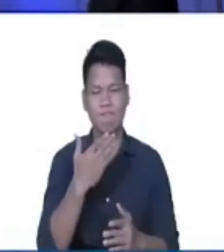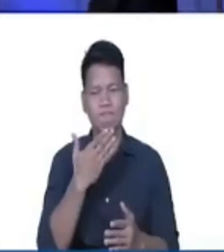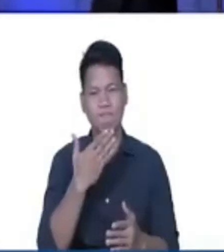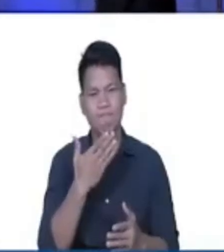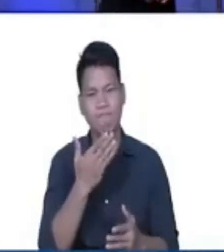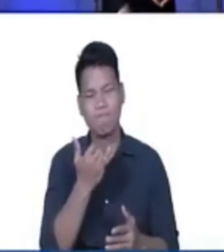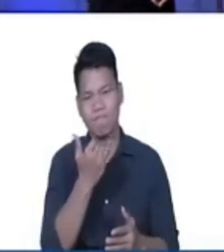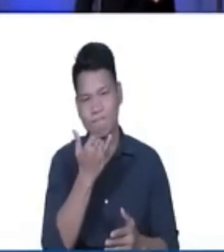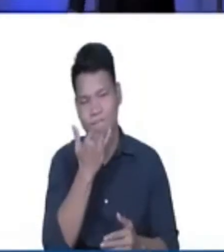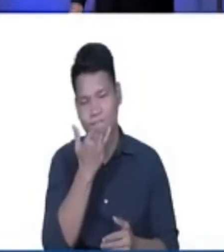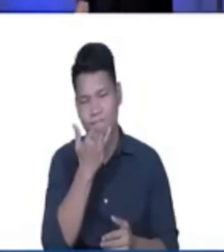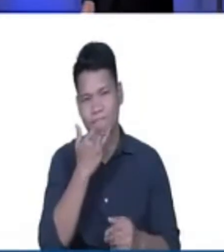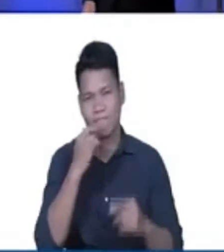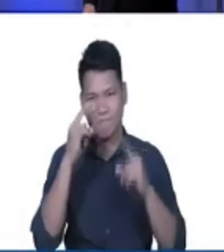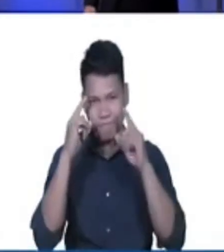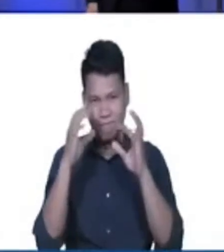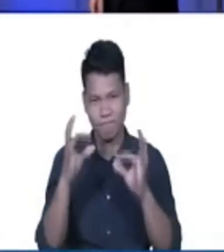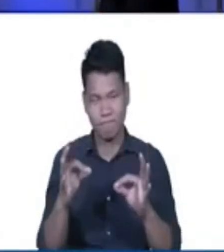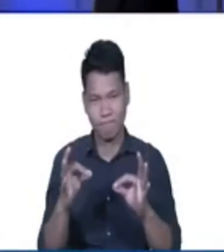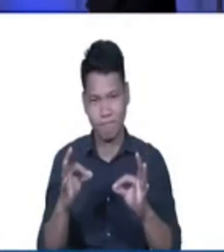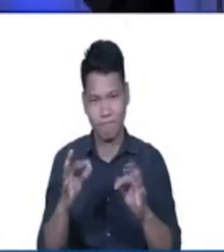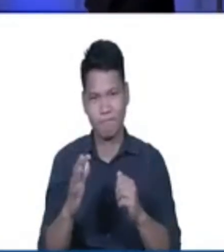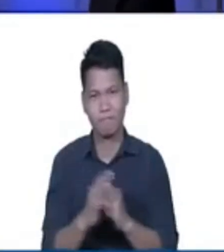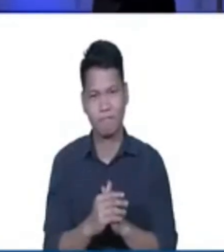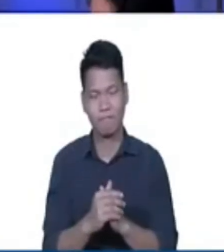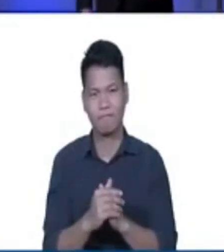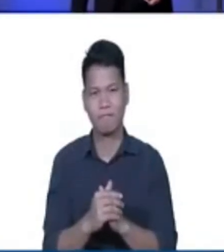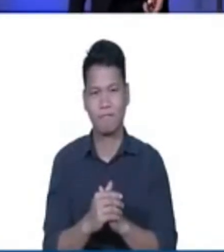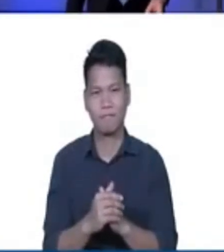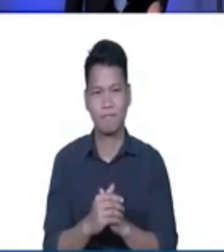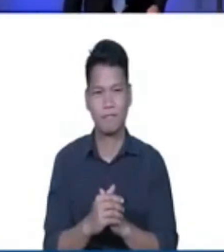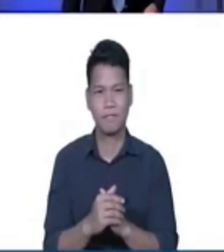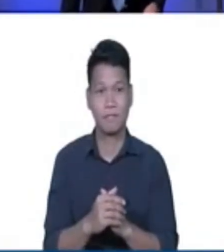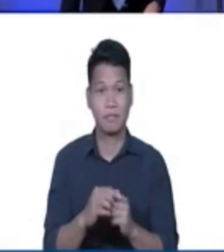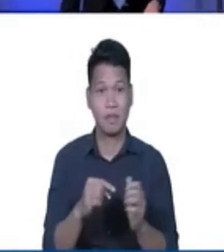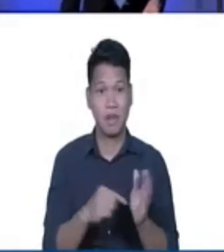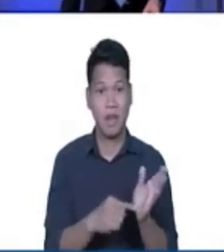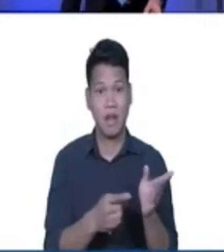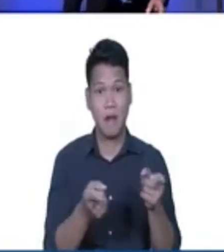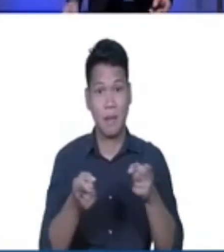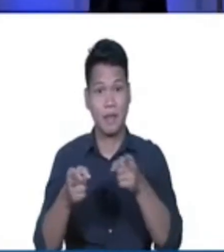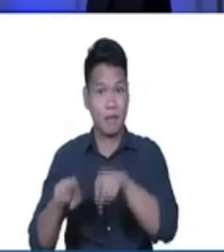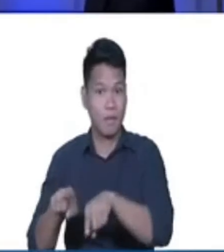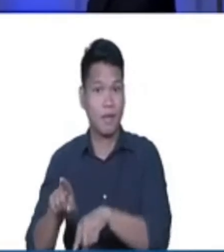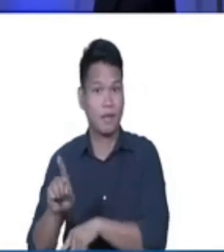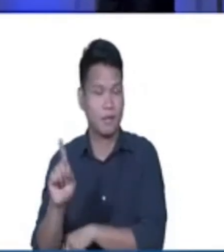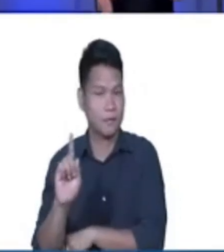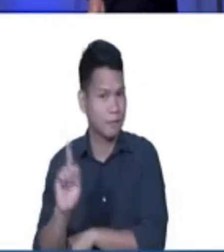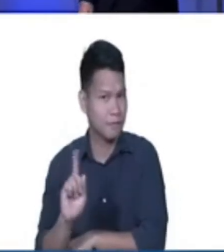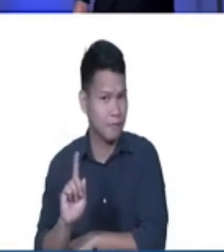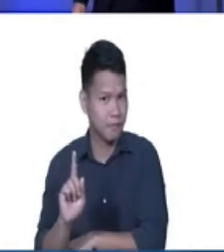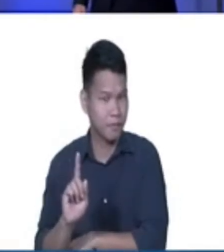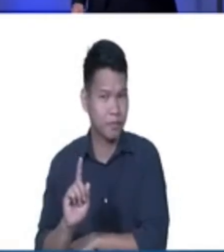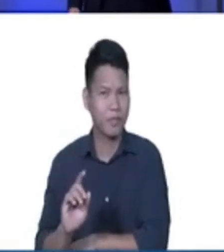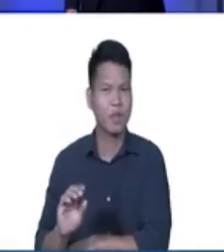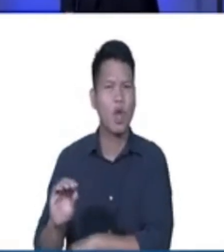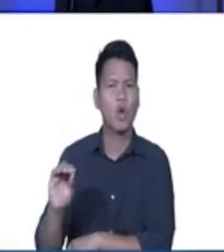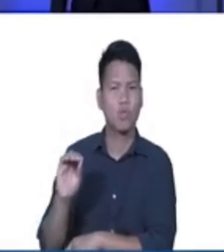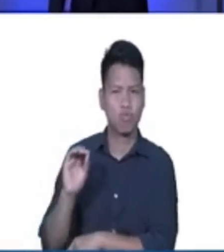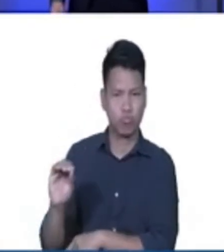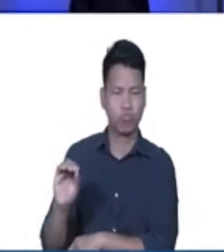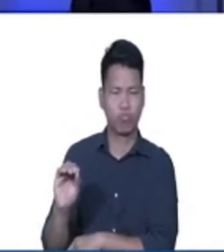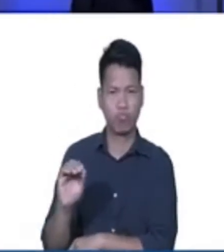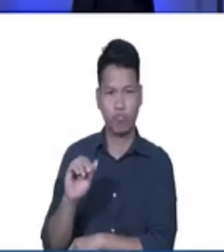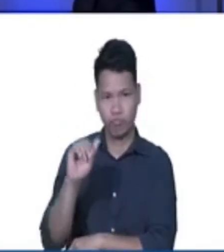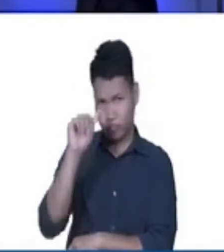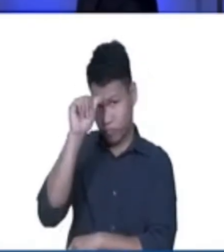that Adam and Eve. Nga ito po ay nag-resulta sa kanilang buhay yung tinatawag